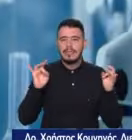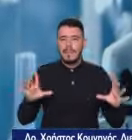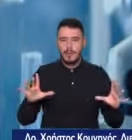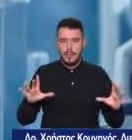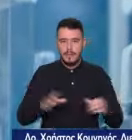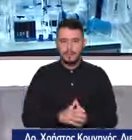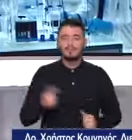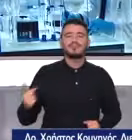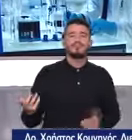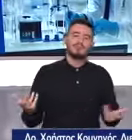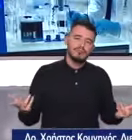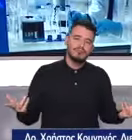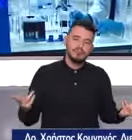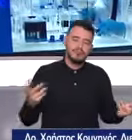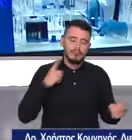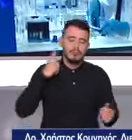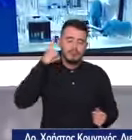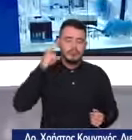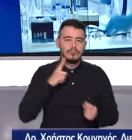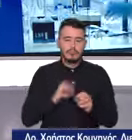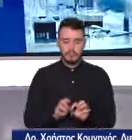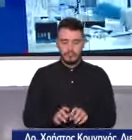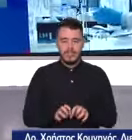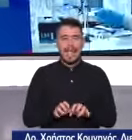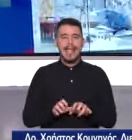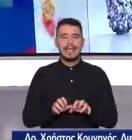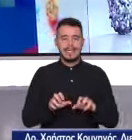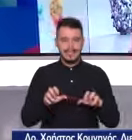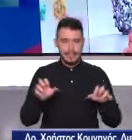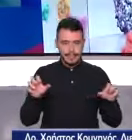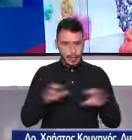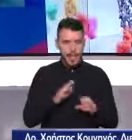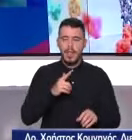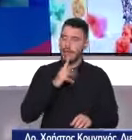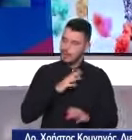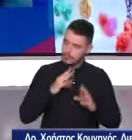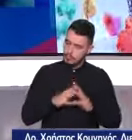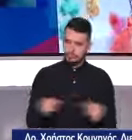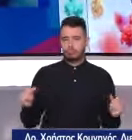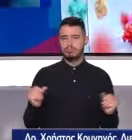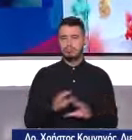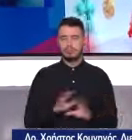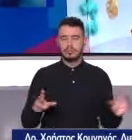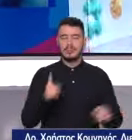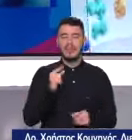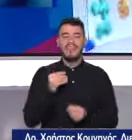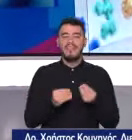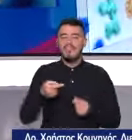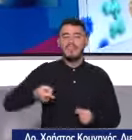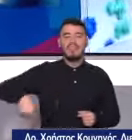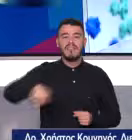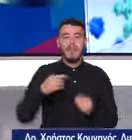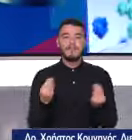απασχολεί τους ασθενείς πια δεν είναι το οκολογικό αποτέλεσμα, γιατί αυτό καταλάβανε ότι αντιμετωπίζεται πάρα πολύ καλά. Αυτό που απασχολεί τους ασθενείς είναι να έχουν μια